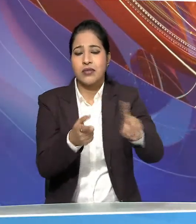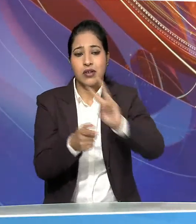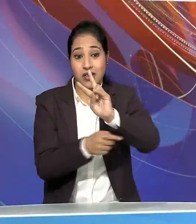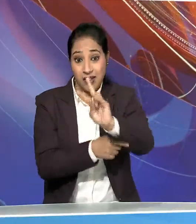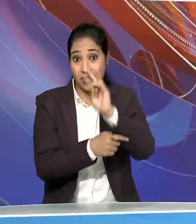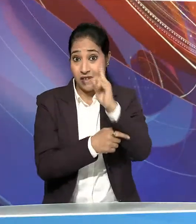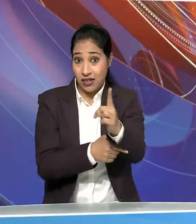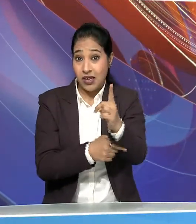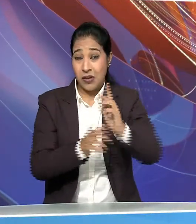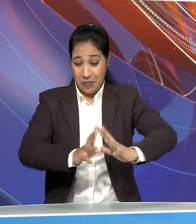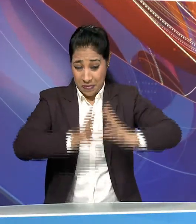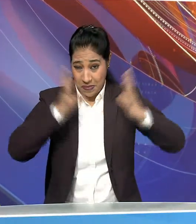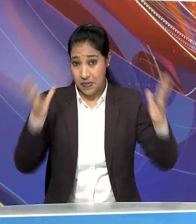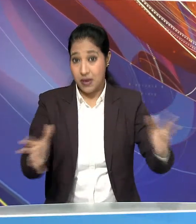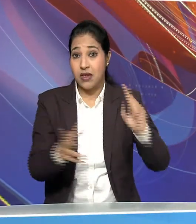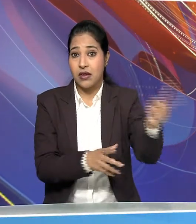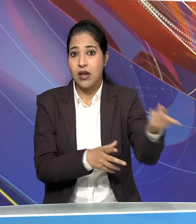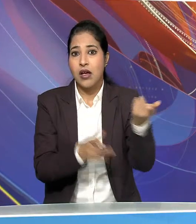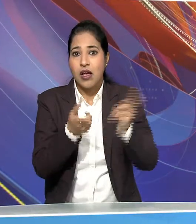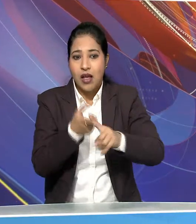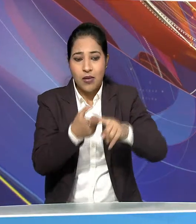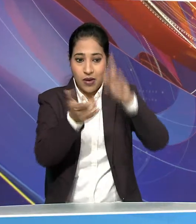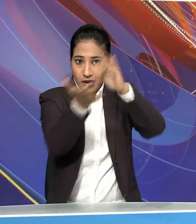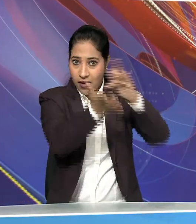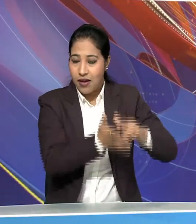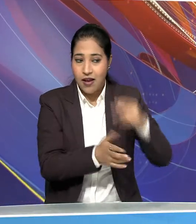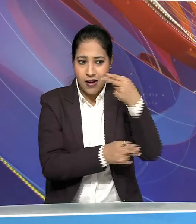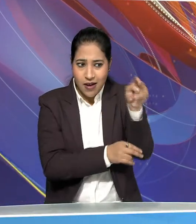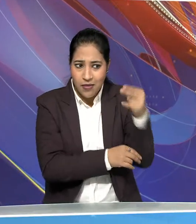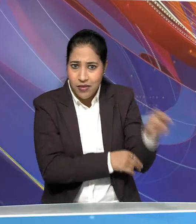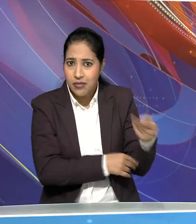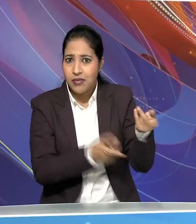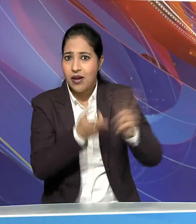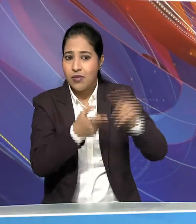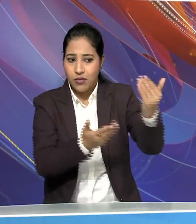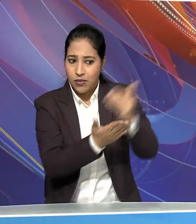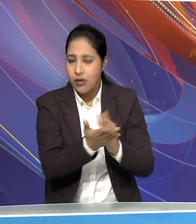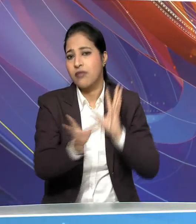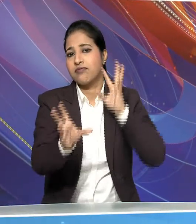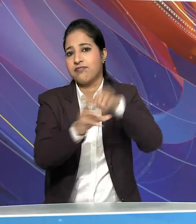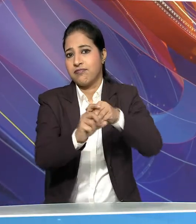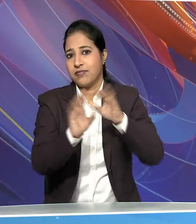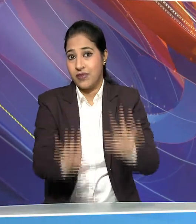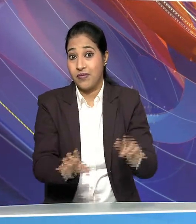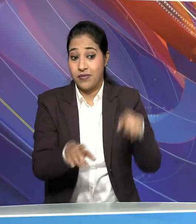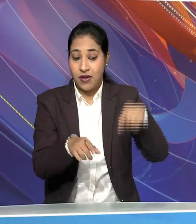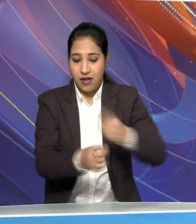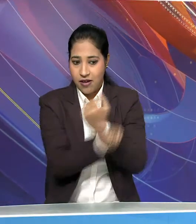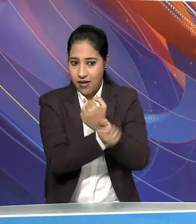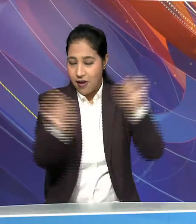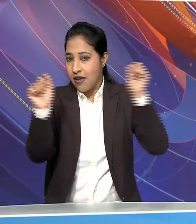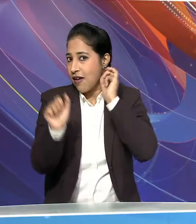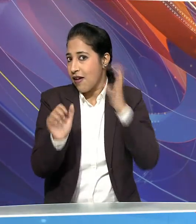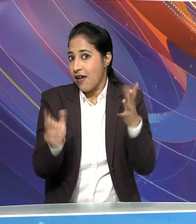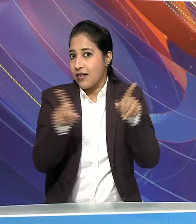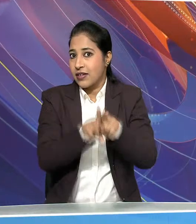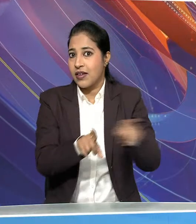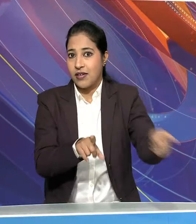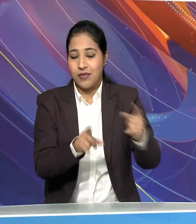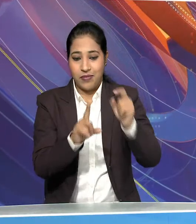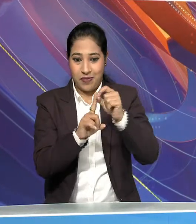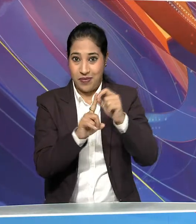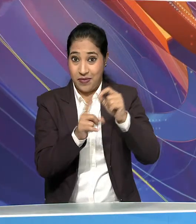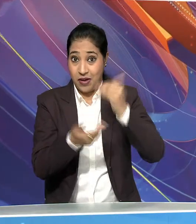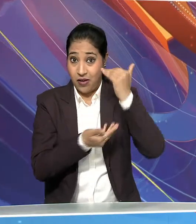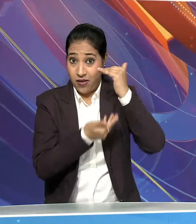एकी सबसे बड़े अनाम द्वीपों के नामकरण कारिकरम में शामिल होंगे आजादी के अमर्तकाल में परमबीर